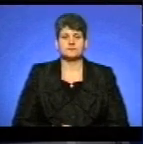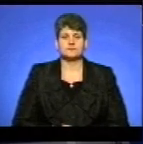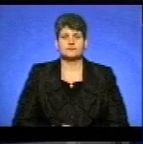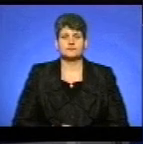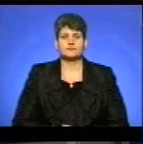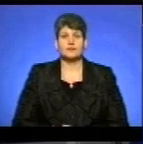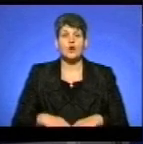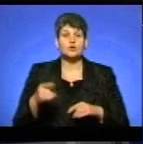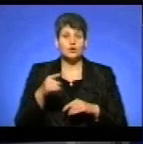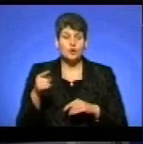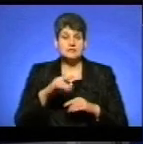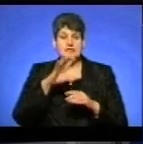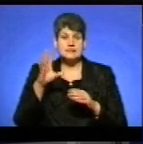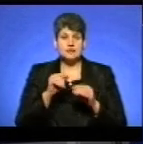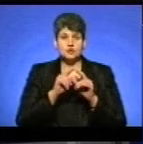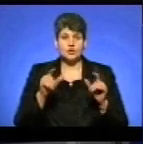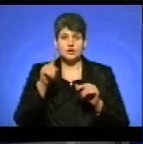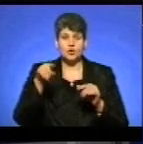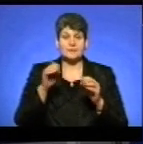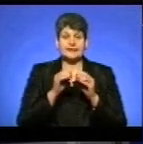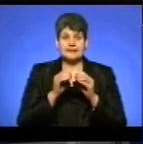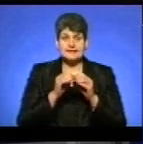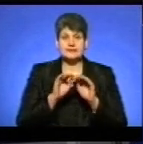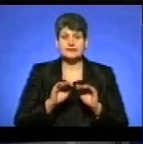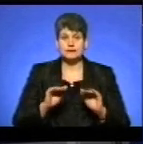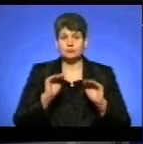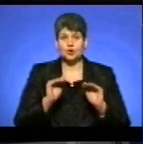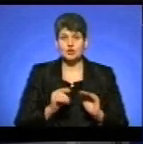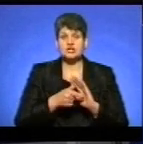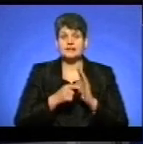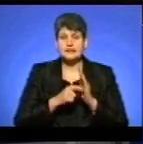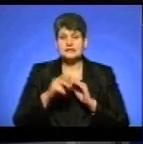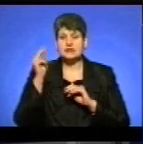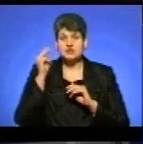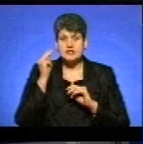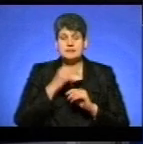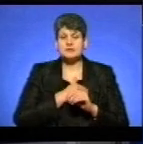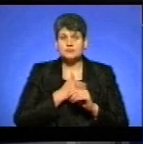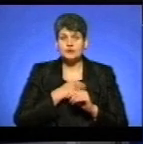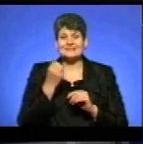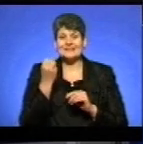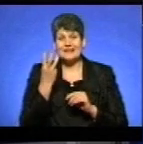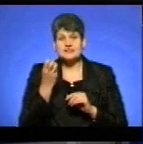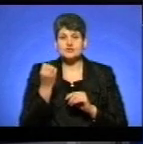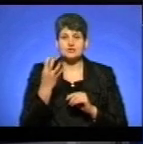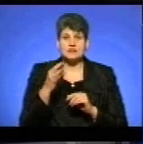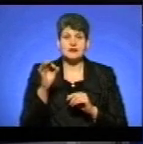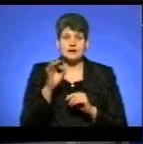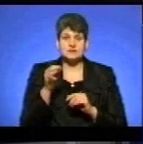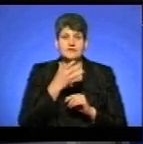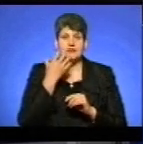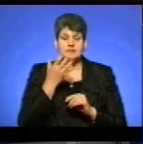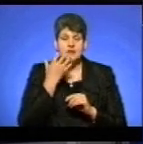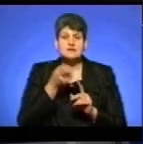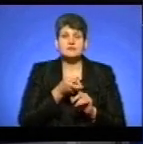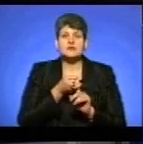У Тернопільській загальноосвітній школі номер 10 учні молодших класів навчаються при температурі 13-14 градусів тепла